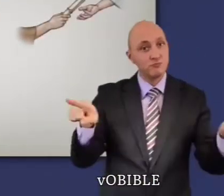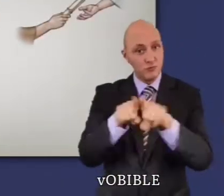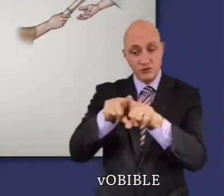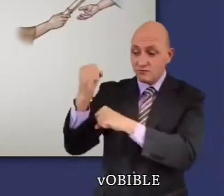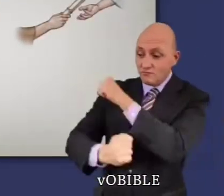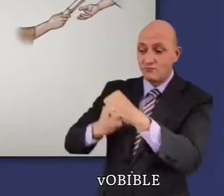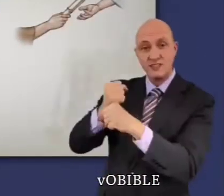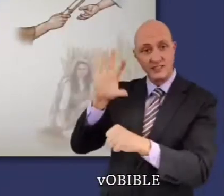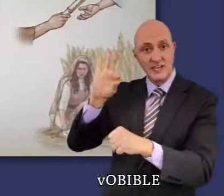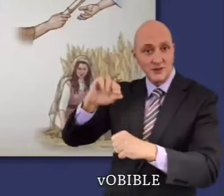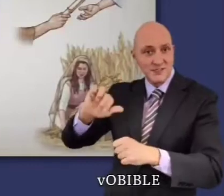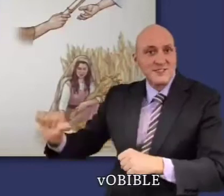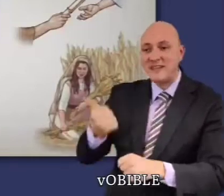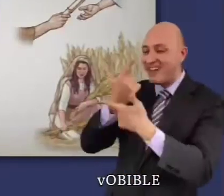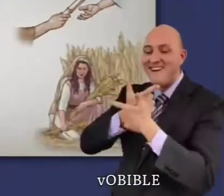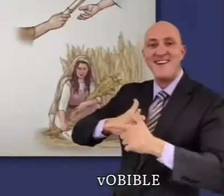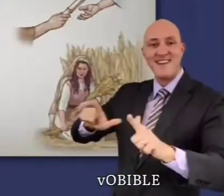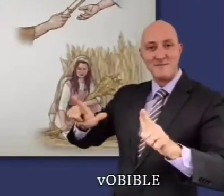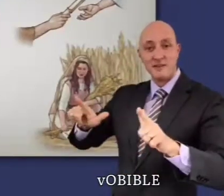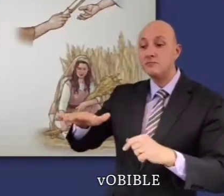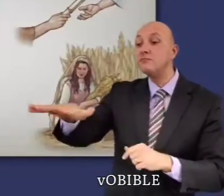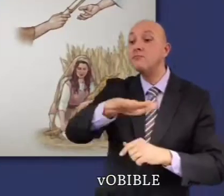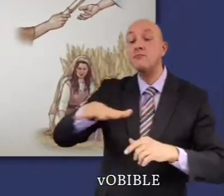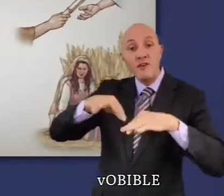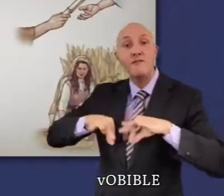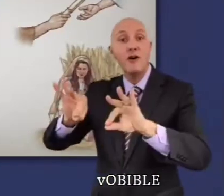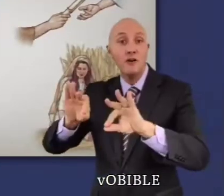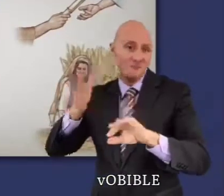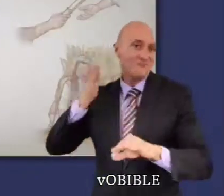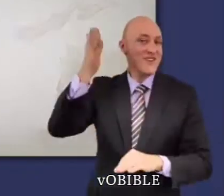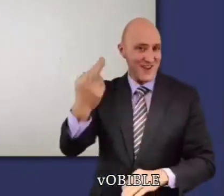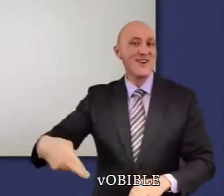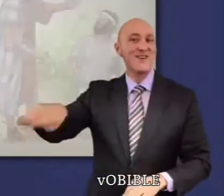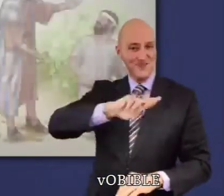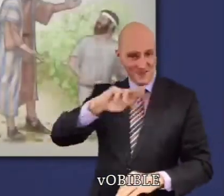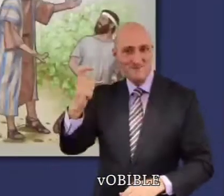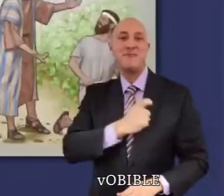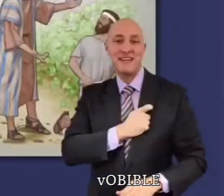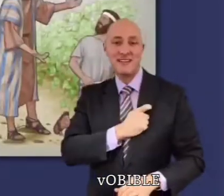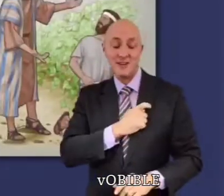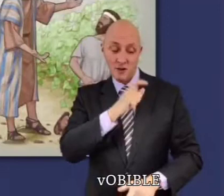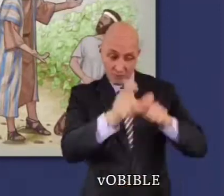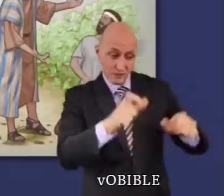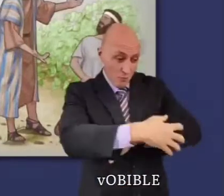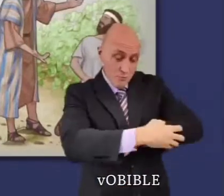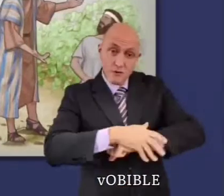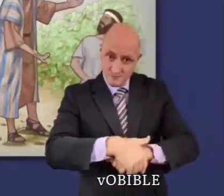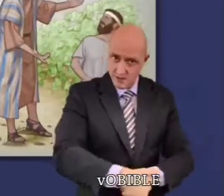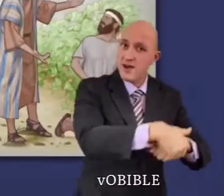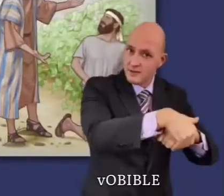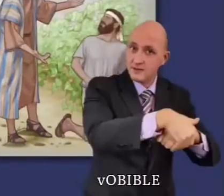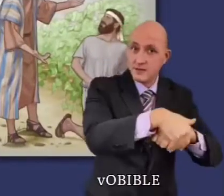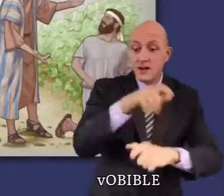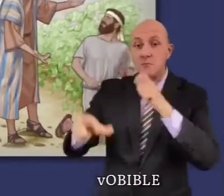'un bien et la façon de traiter les pauvres. Ceux qui sont vendus comme esclaves doivent être traités avec bonté comme des